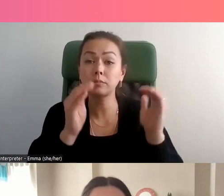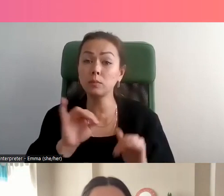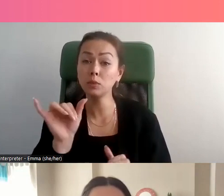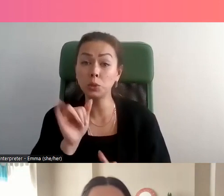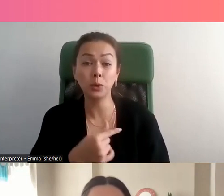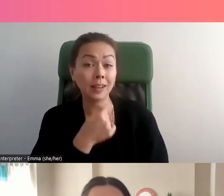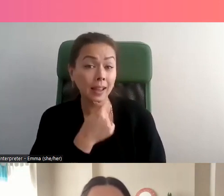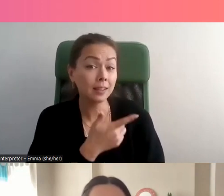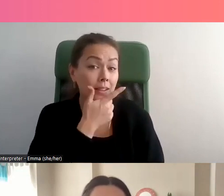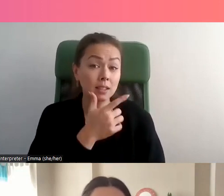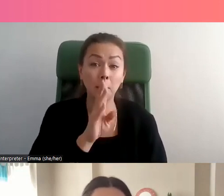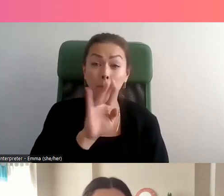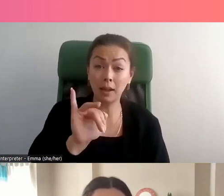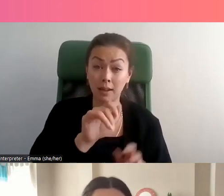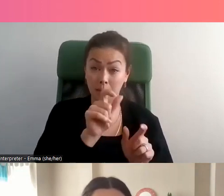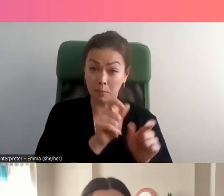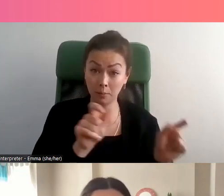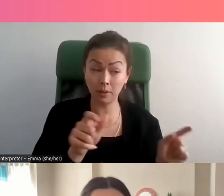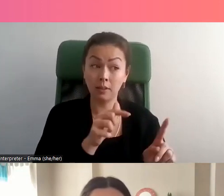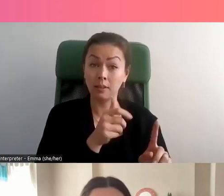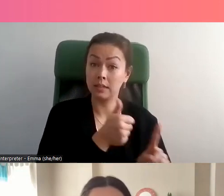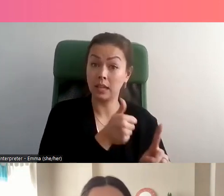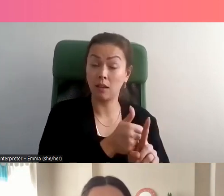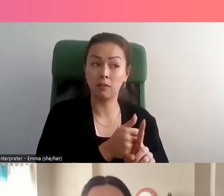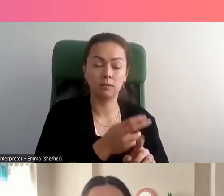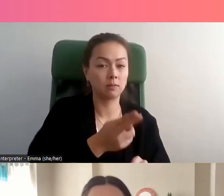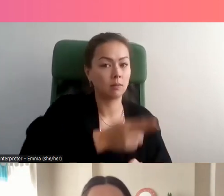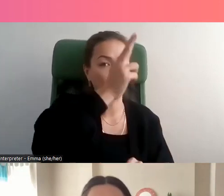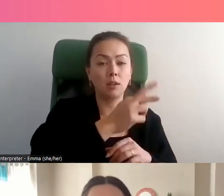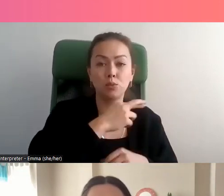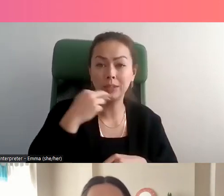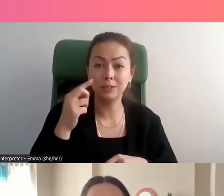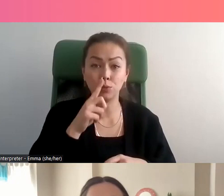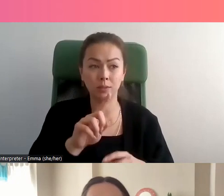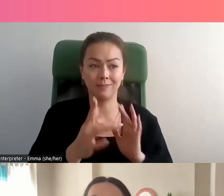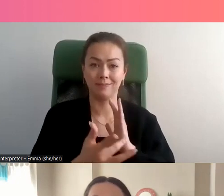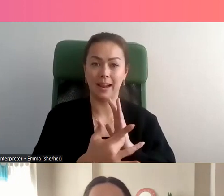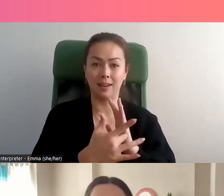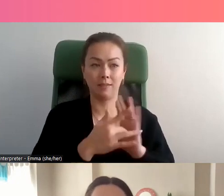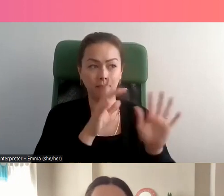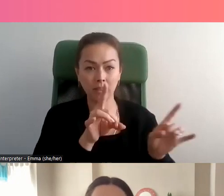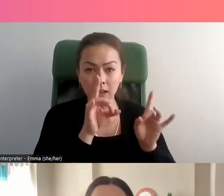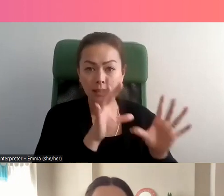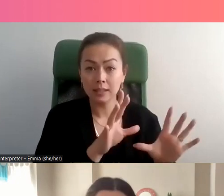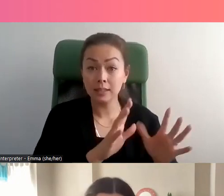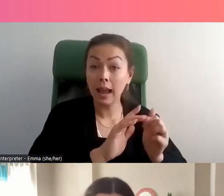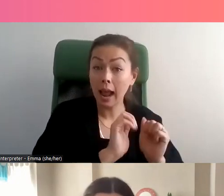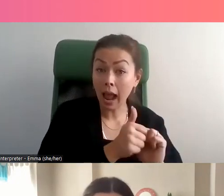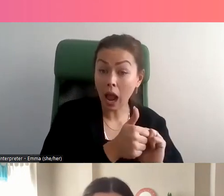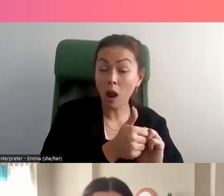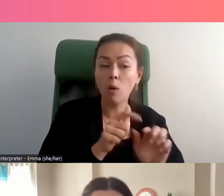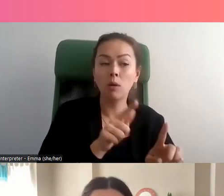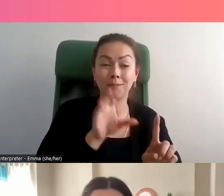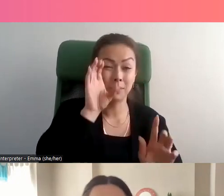les personnes faisant partie du groupe LGBTQ sont à risque plus élevé de connaître la violence facilitée par la technologie